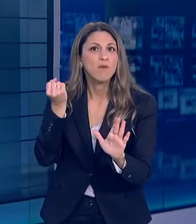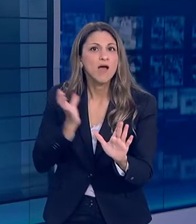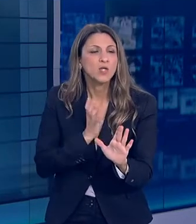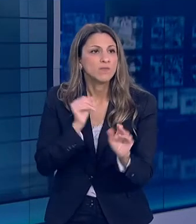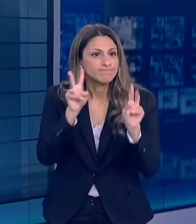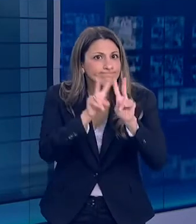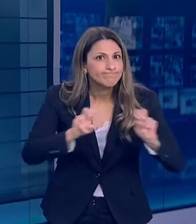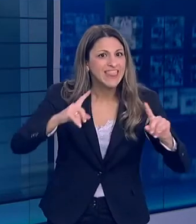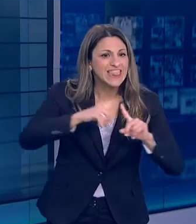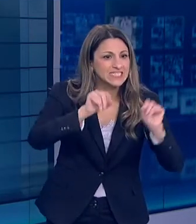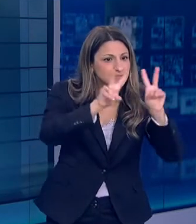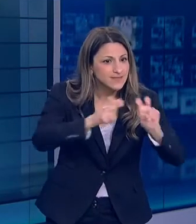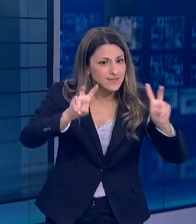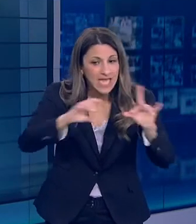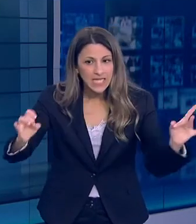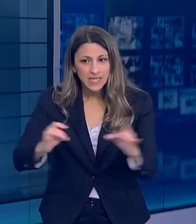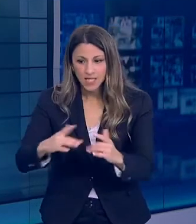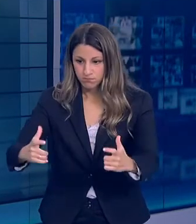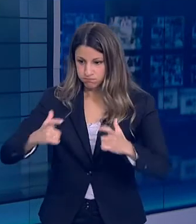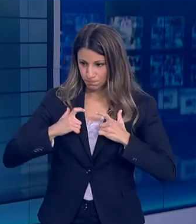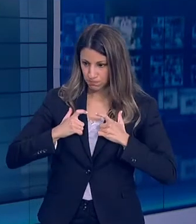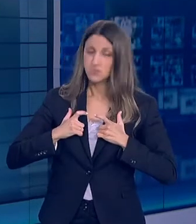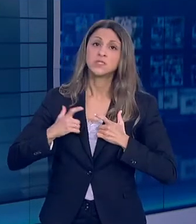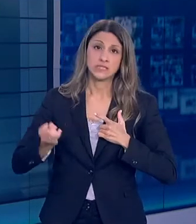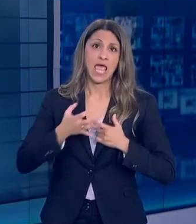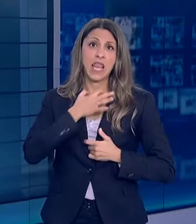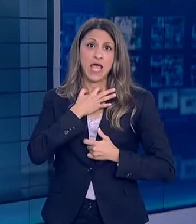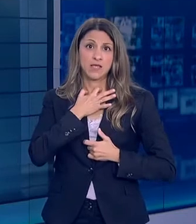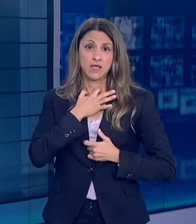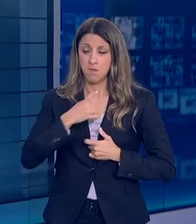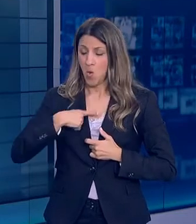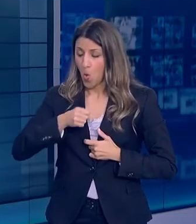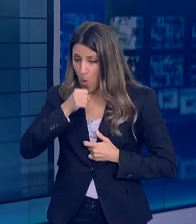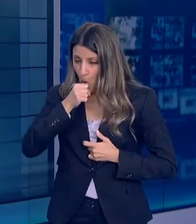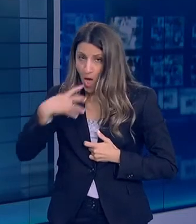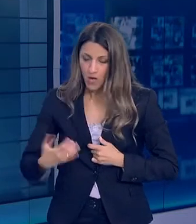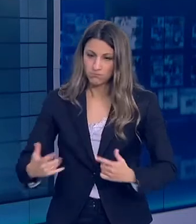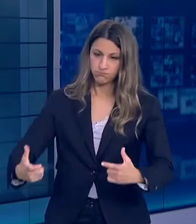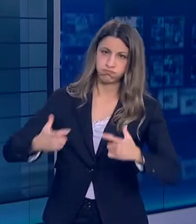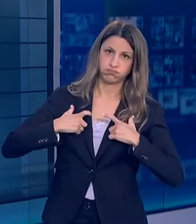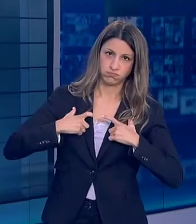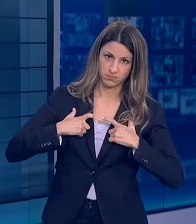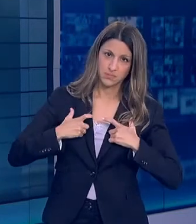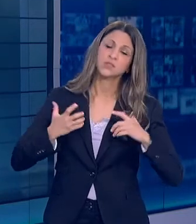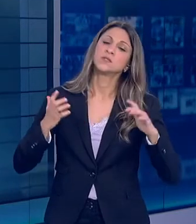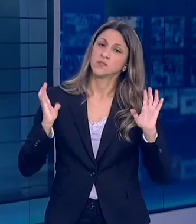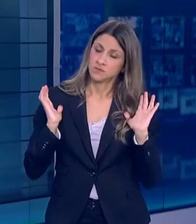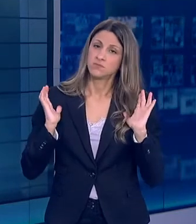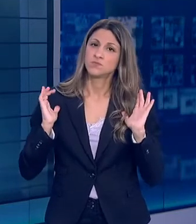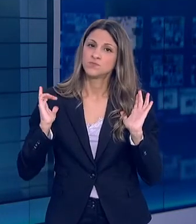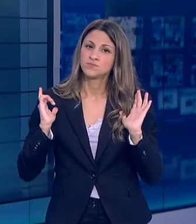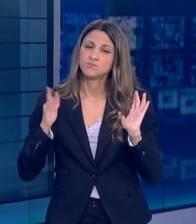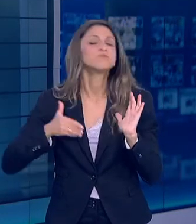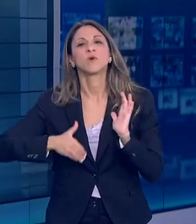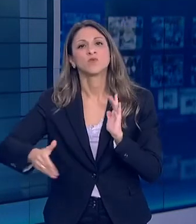ηχνηλάτησης, παρέμβασης απομόνωσης είναι σημαντικές και σε αυτές μας βοήθησε πάρα πολύ και θα μας βοηθήσει και θα συνεχίσει να μας